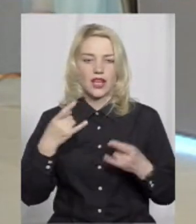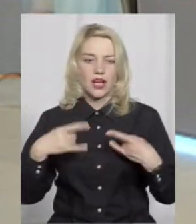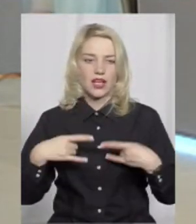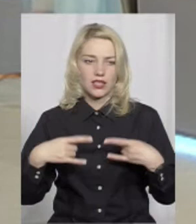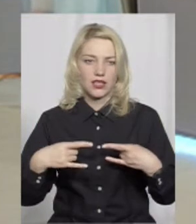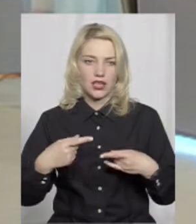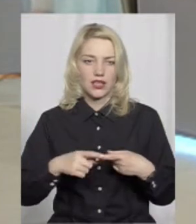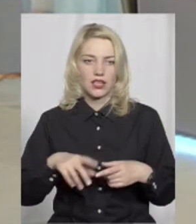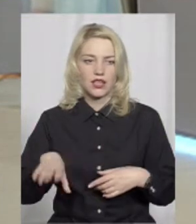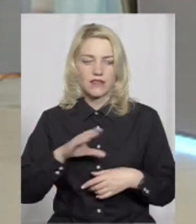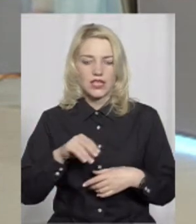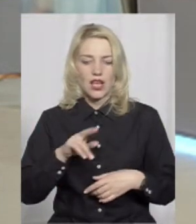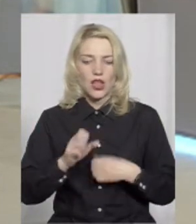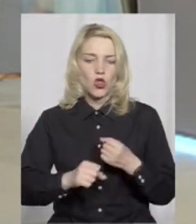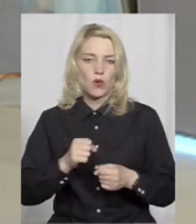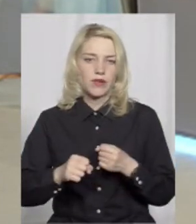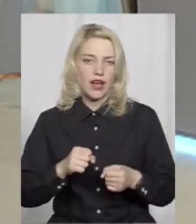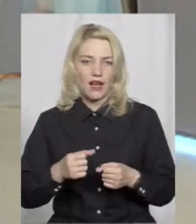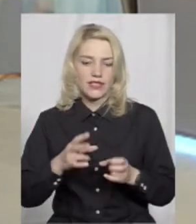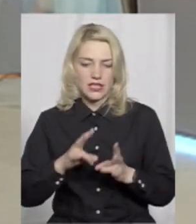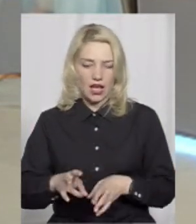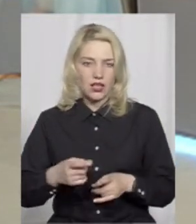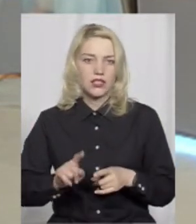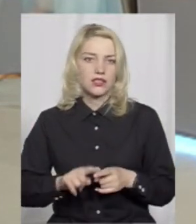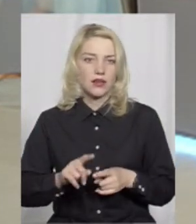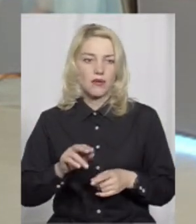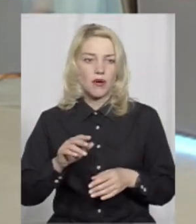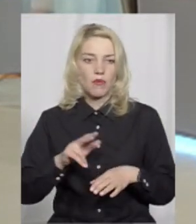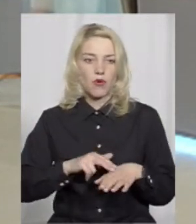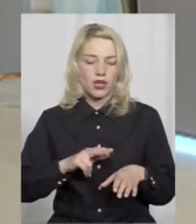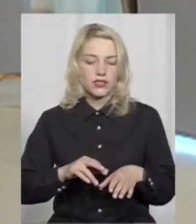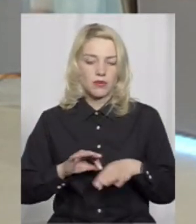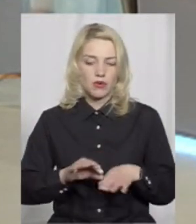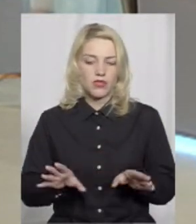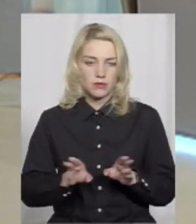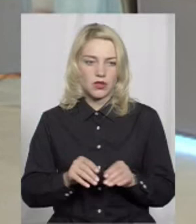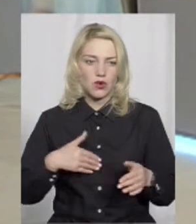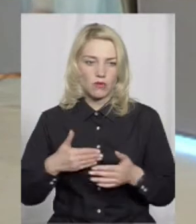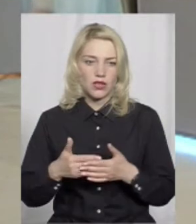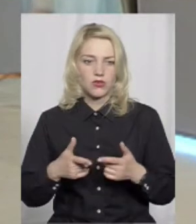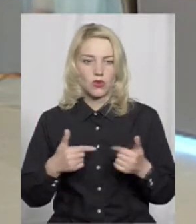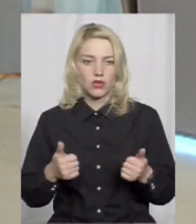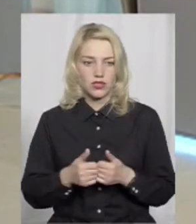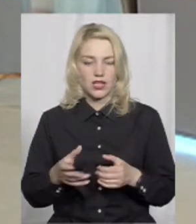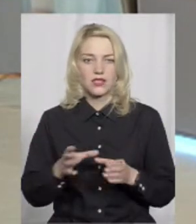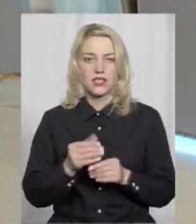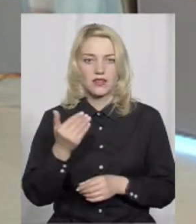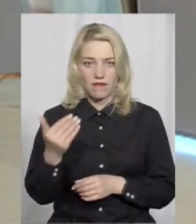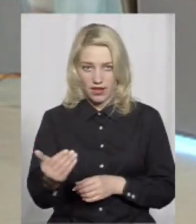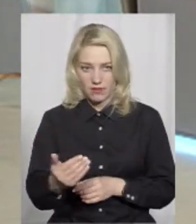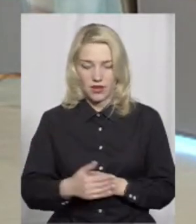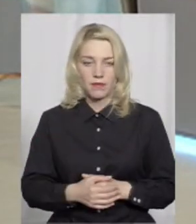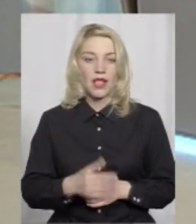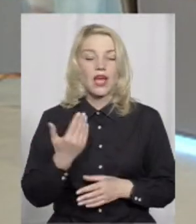добігався. Я так розумію, поліція і проводила минулого року? Так, спільно з громадською організацією. З вами? Так. Чи